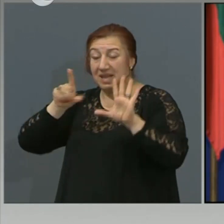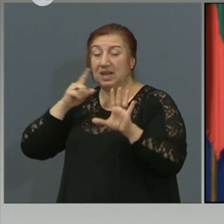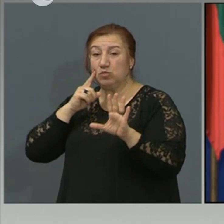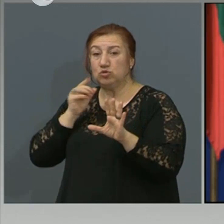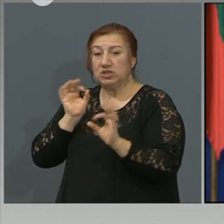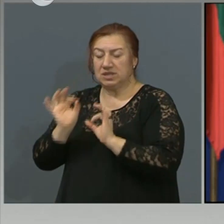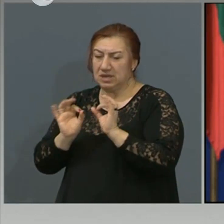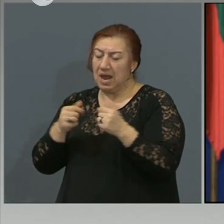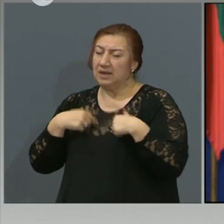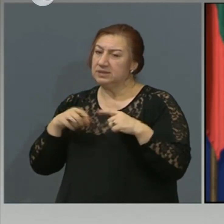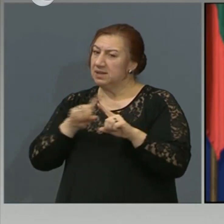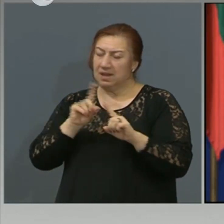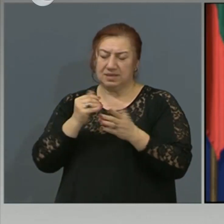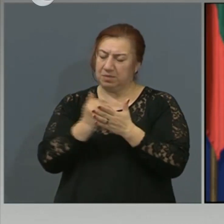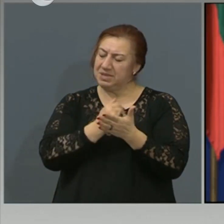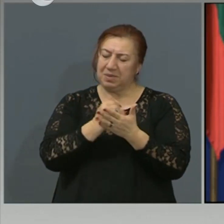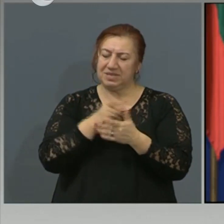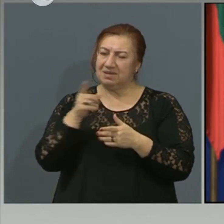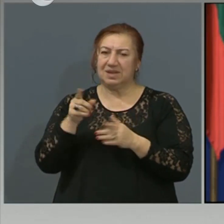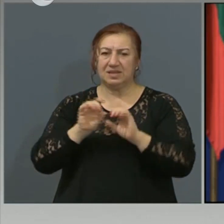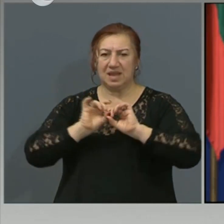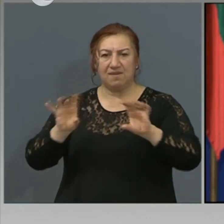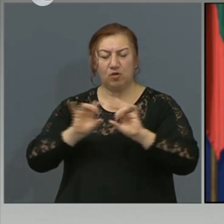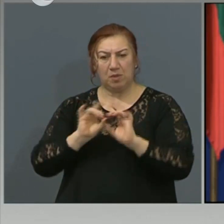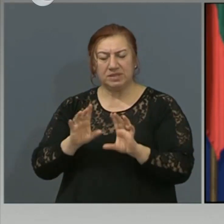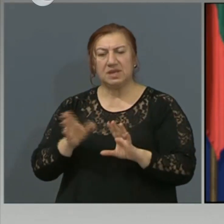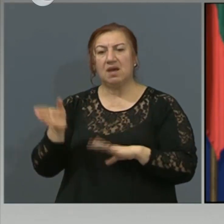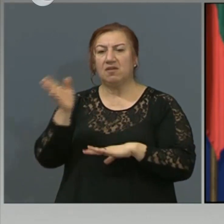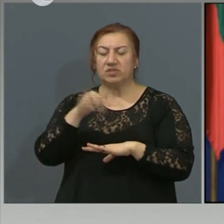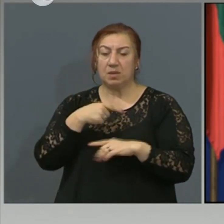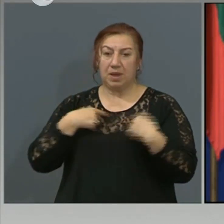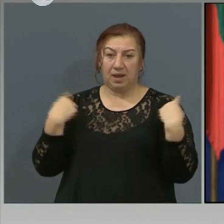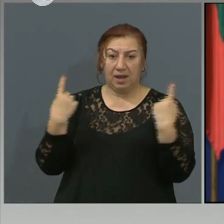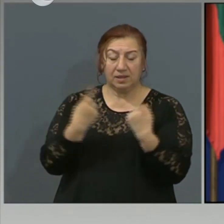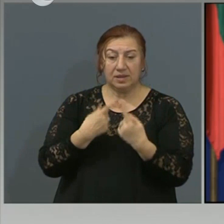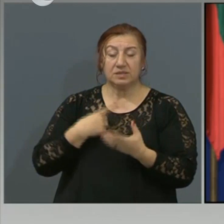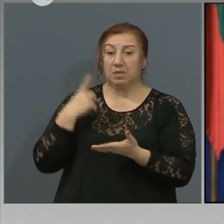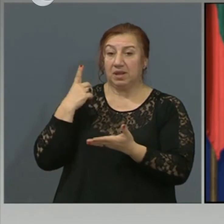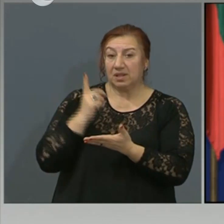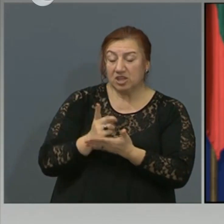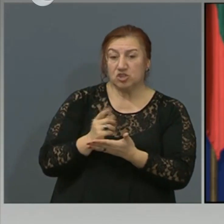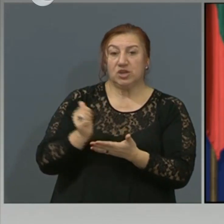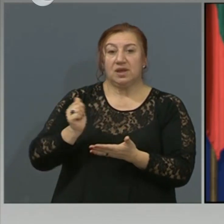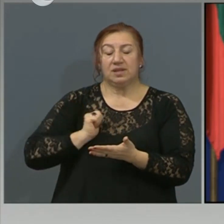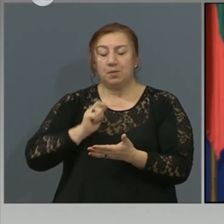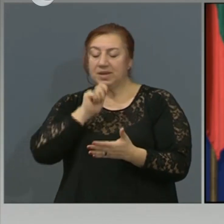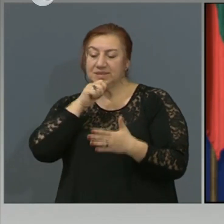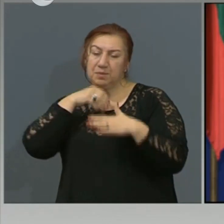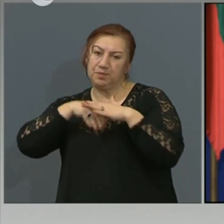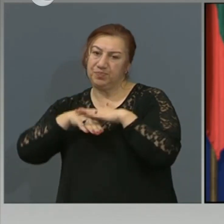спестил тази информация, но все пак ние сме длъжни да опазваме известна дискретност.